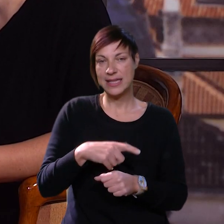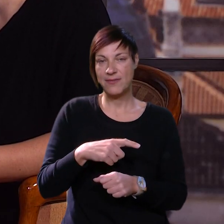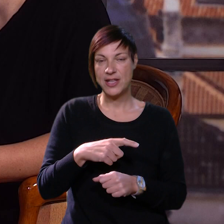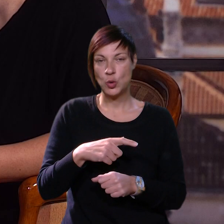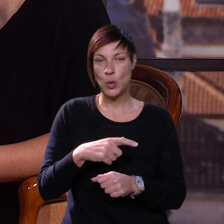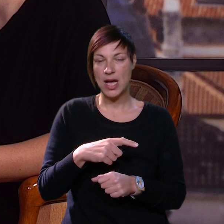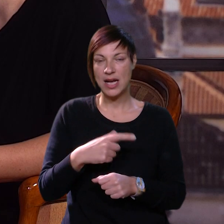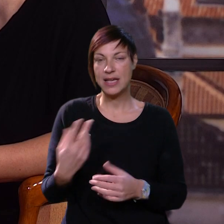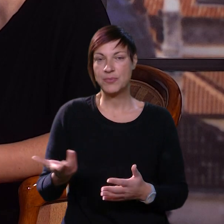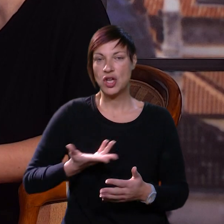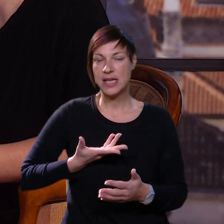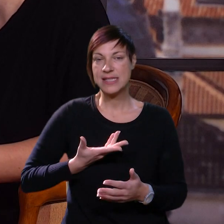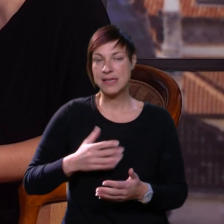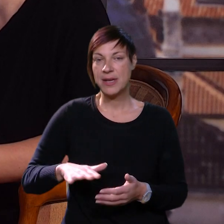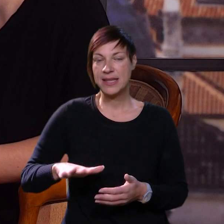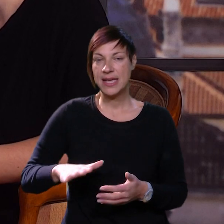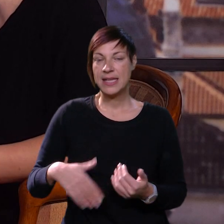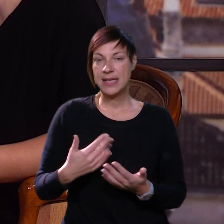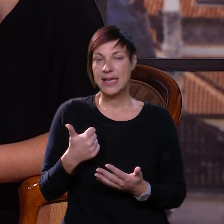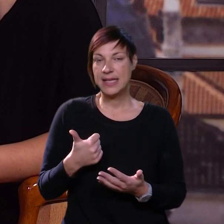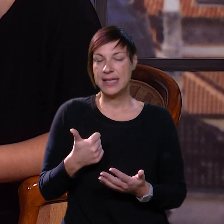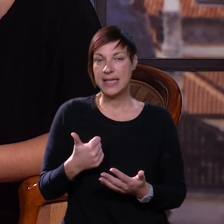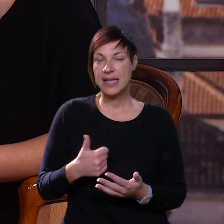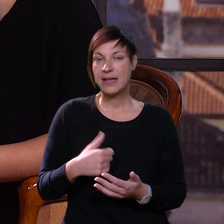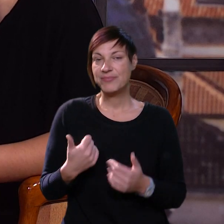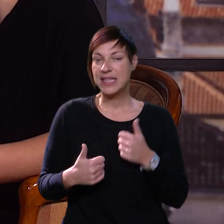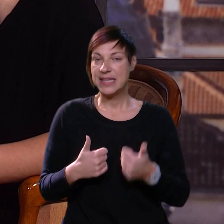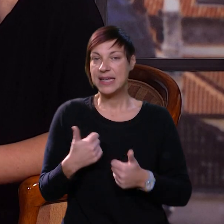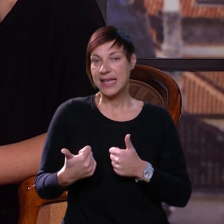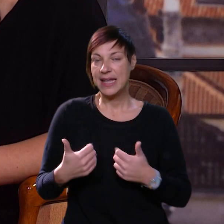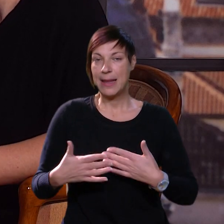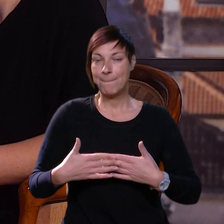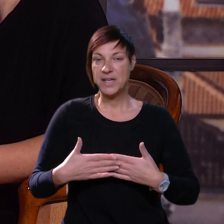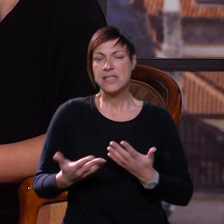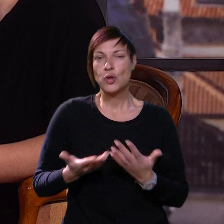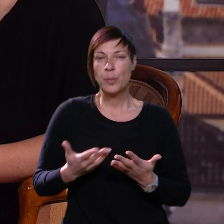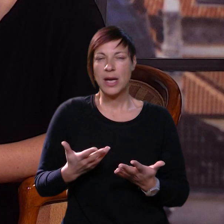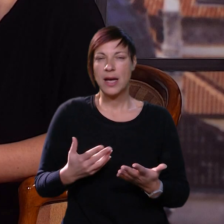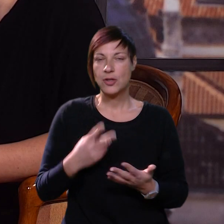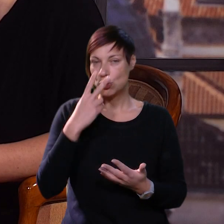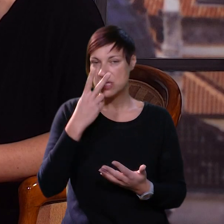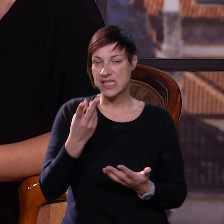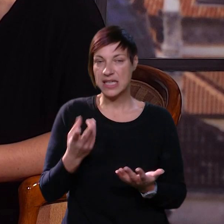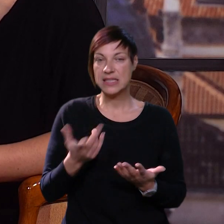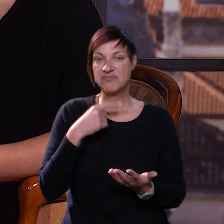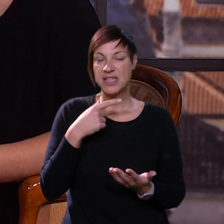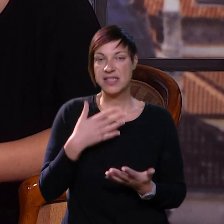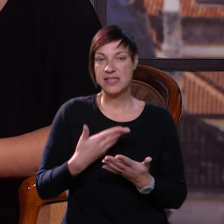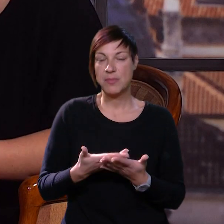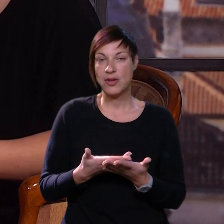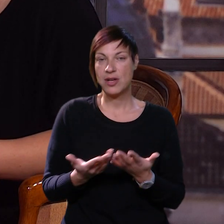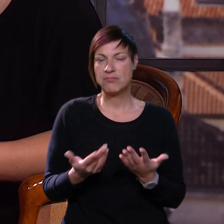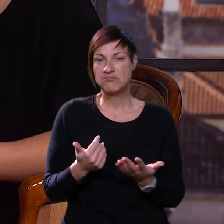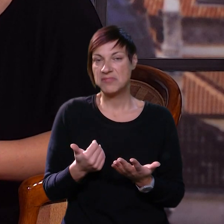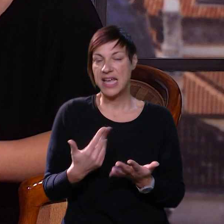individualnim dolesima djeteta kod vas, znači taj jedan individualni pristup. Kako to izgleda, recimo,